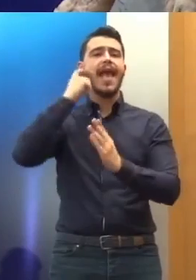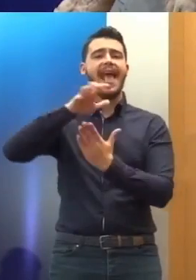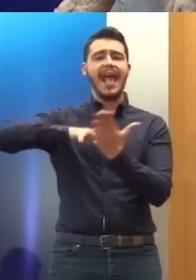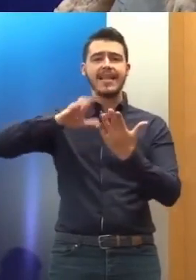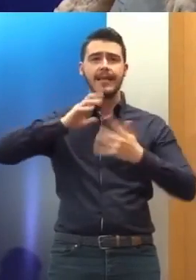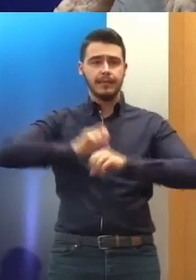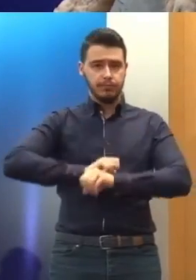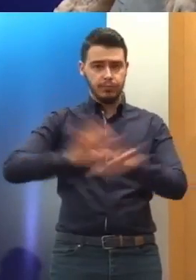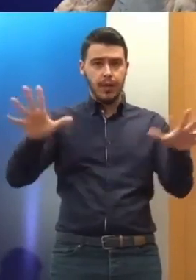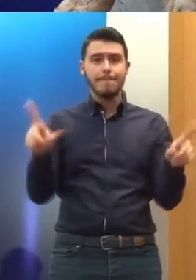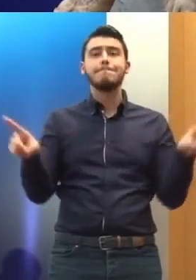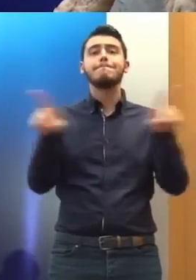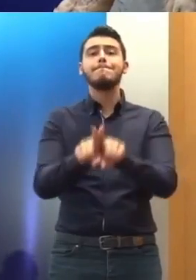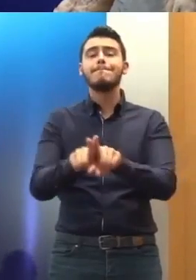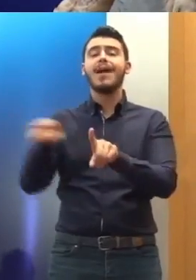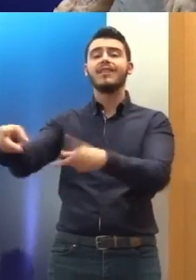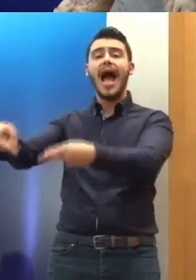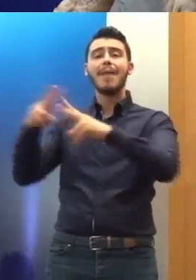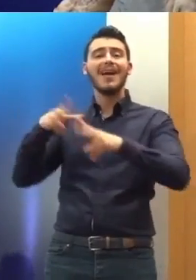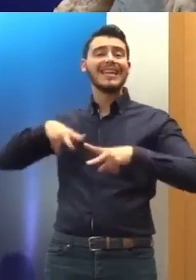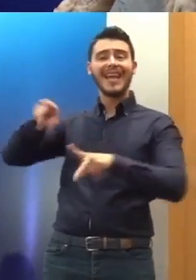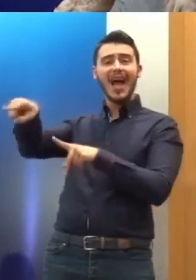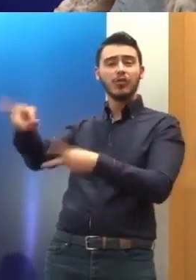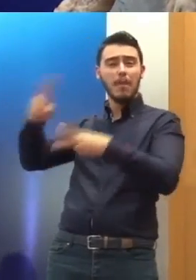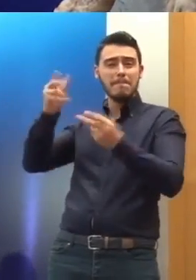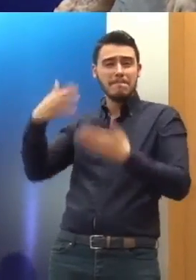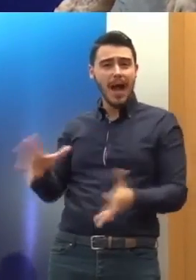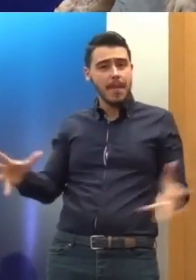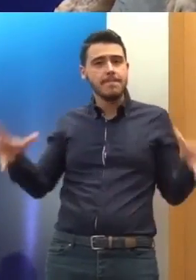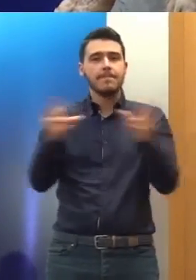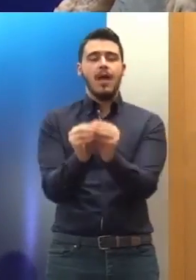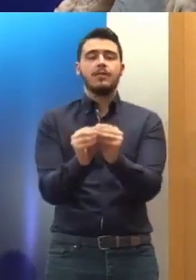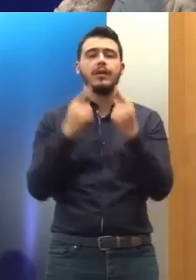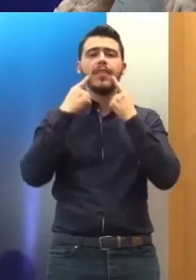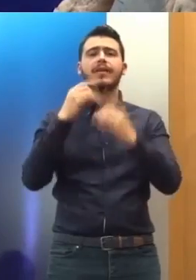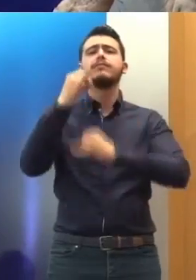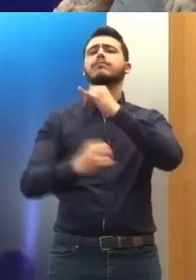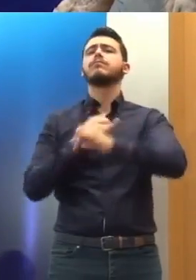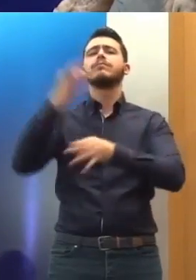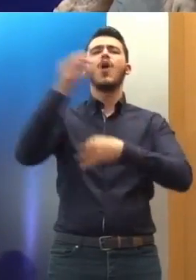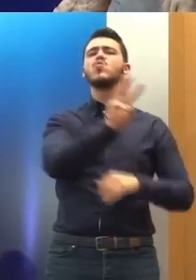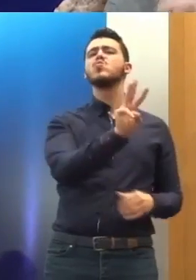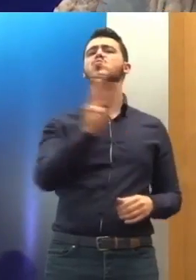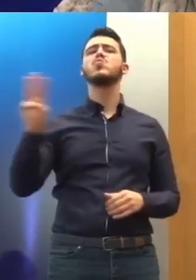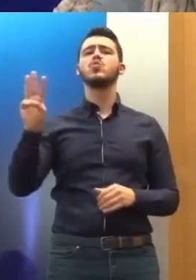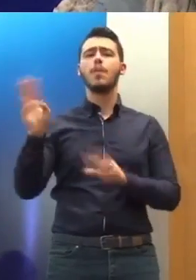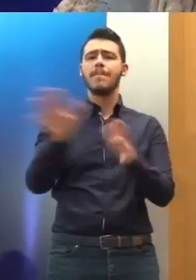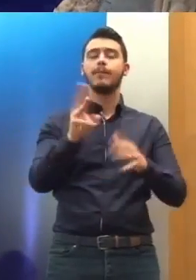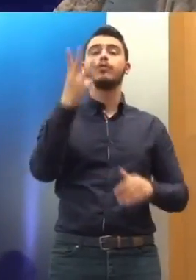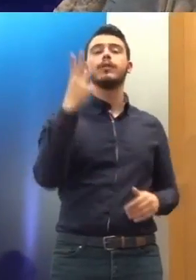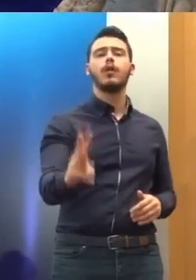με την απάντηση του κράτους και άμα μπείτε στο σάτι της Επιτροπής θα δείτε ότι έχουν δημοσιευθεί ως σήμερα πάνω, όπως σας είπα,